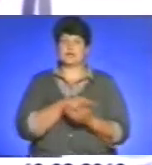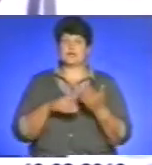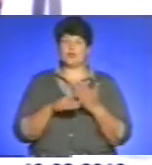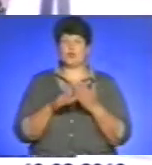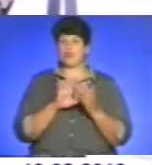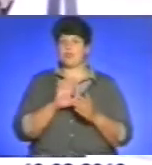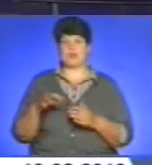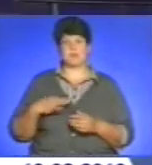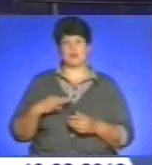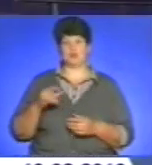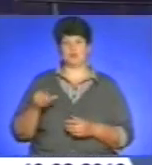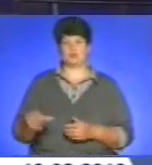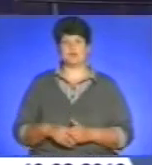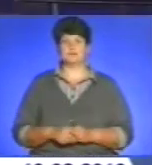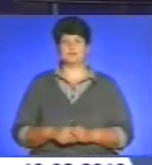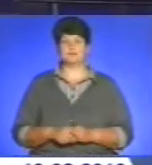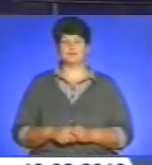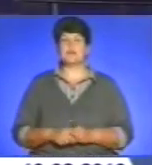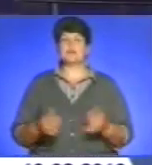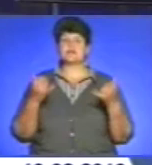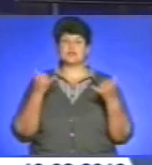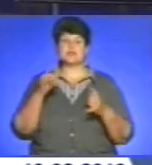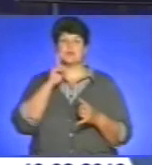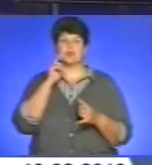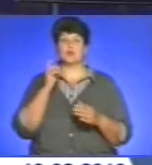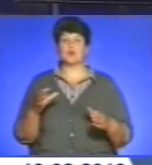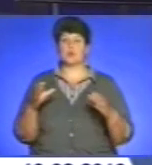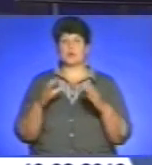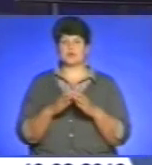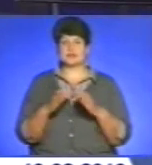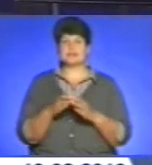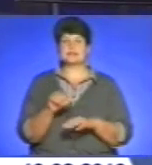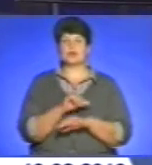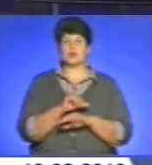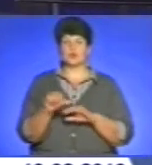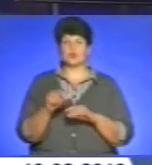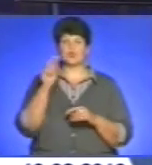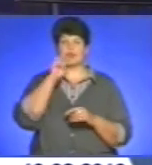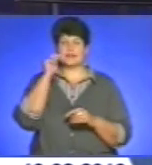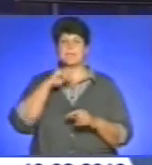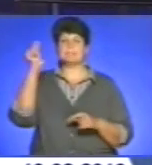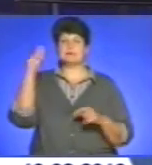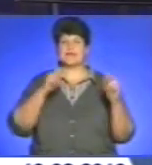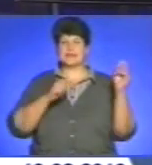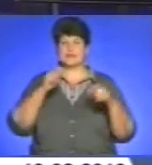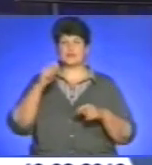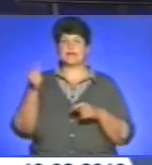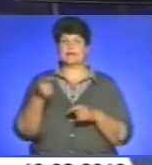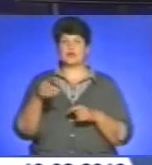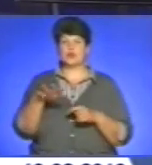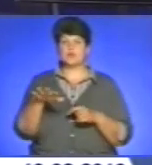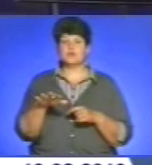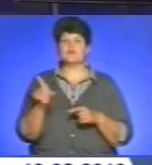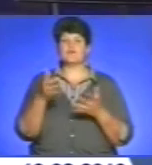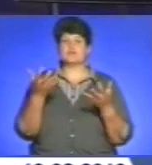небайдужих. Сучасні молодіжні гурти, митці закордонного українства приїдуть на Тернопільщину, щоб взяти